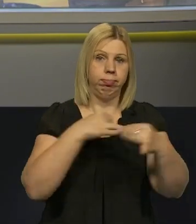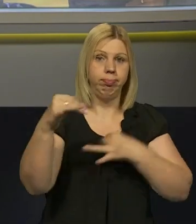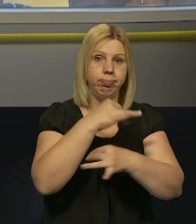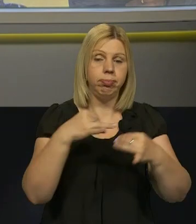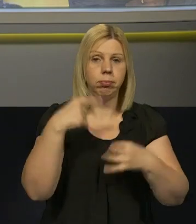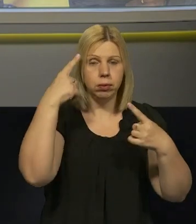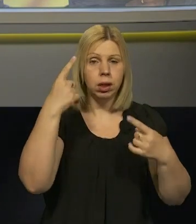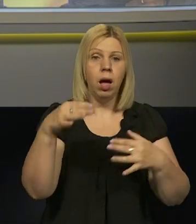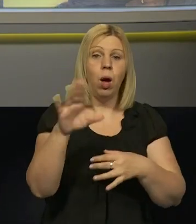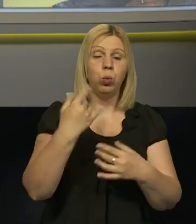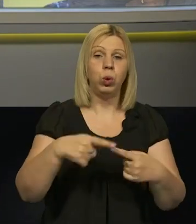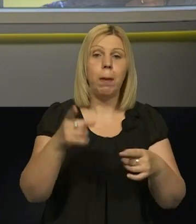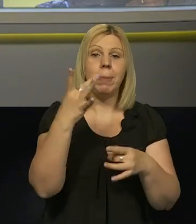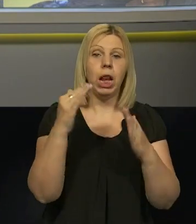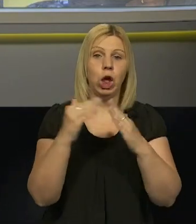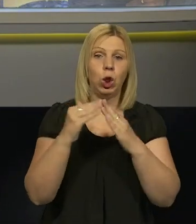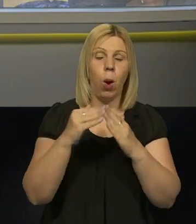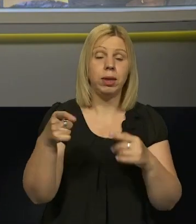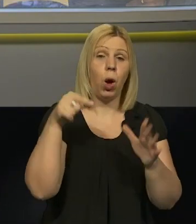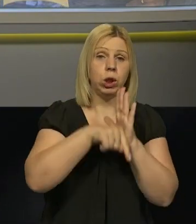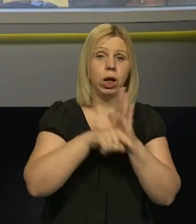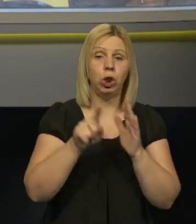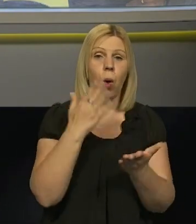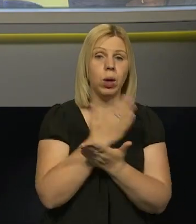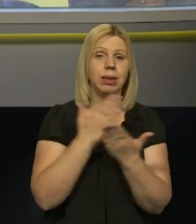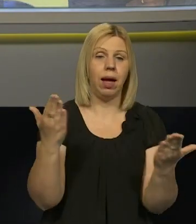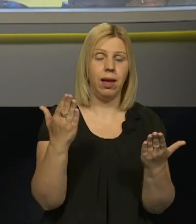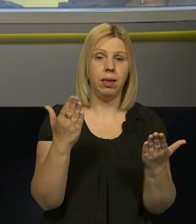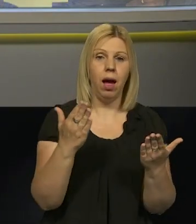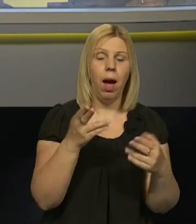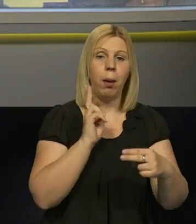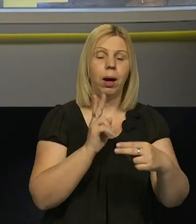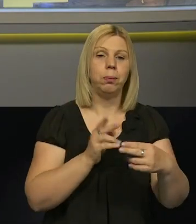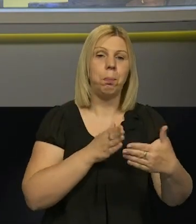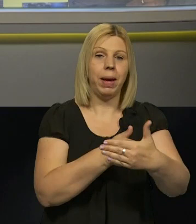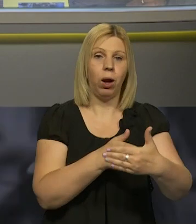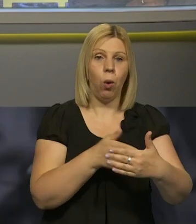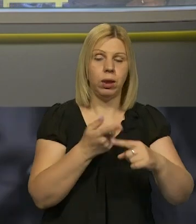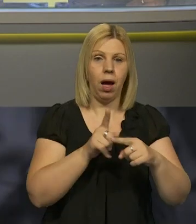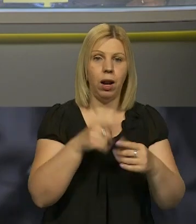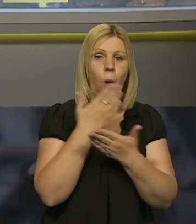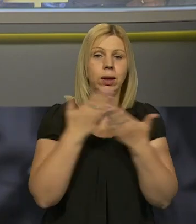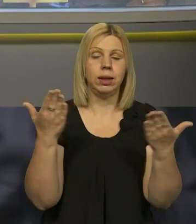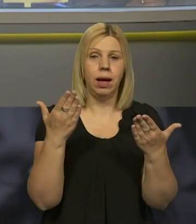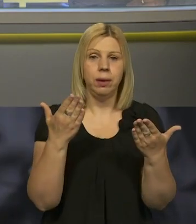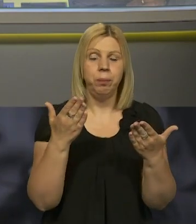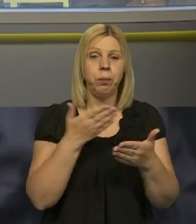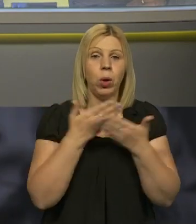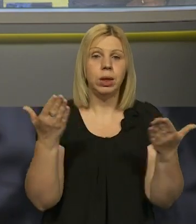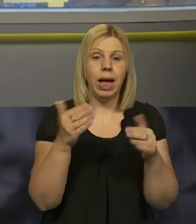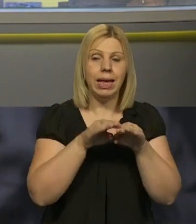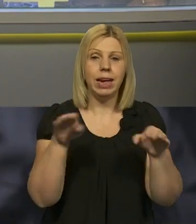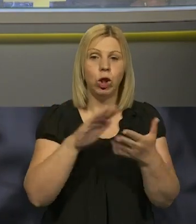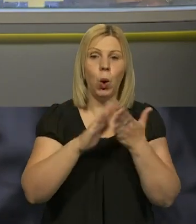Вже Конгрес спілкується з Білим домом. Це означає, що це остання перепона або останній